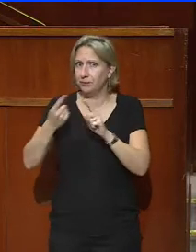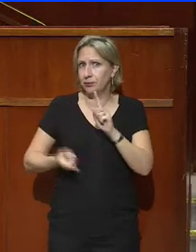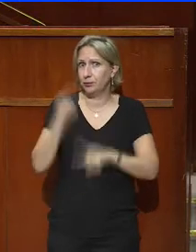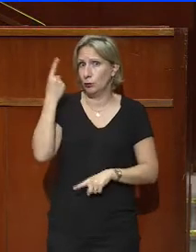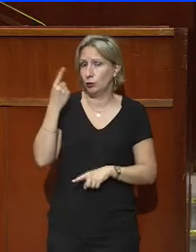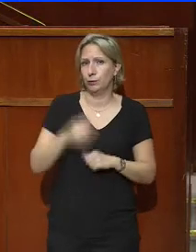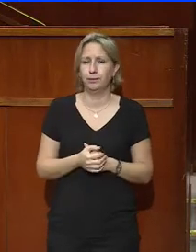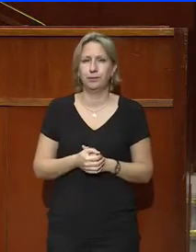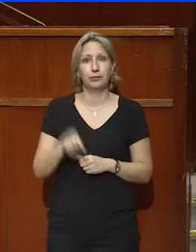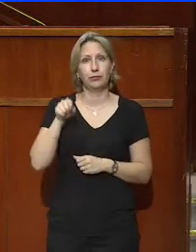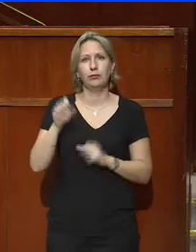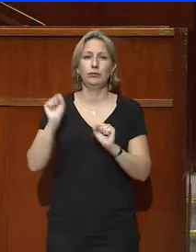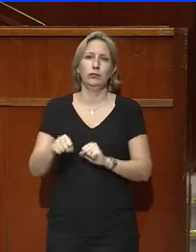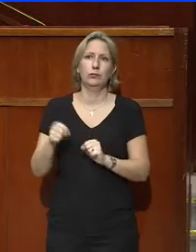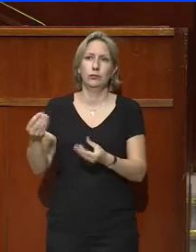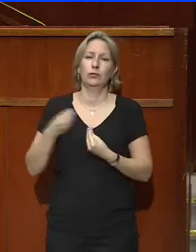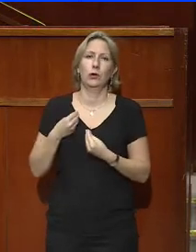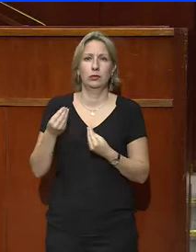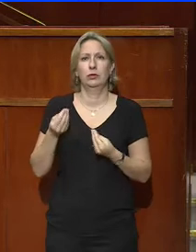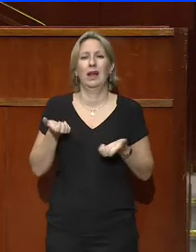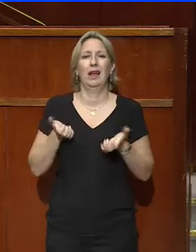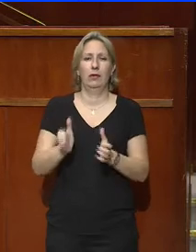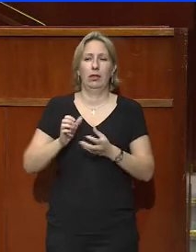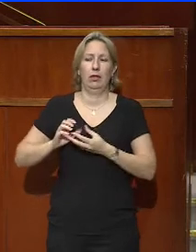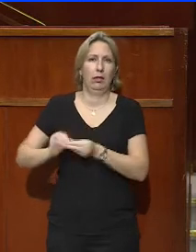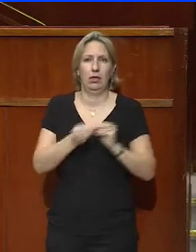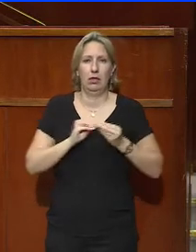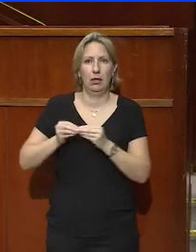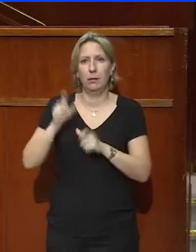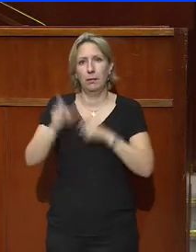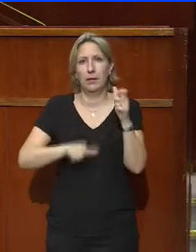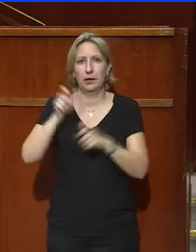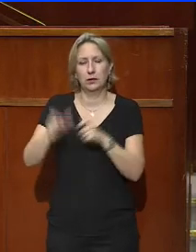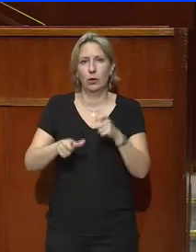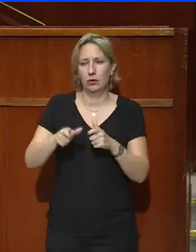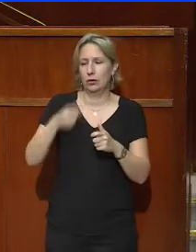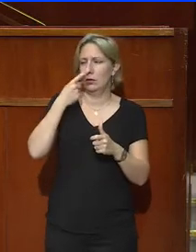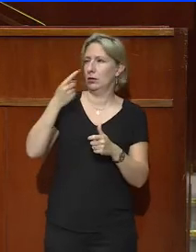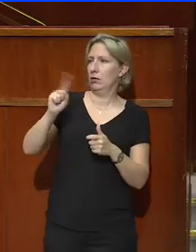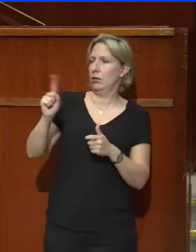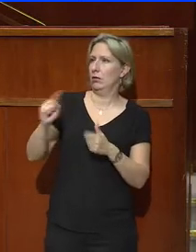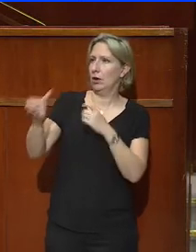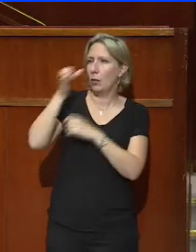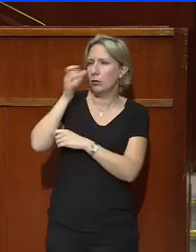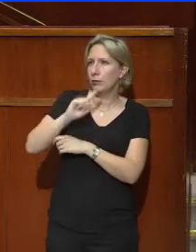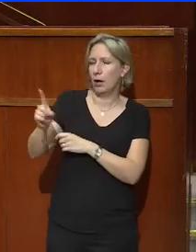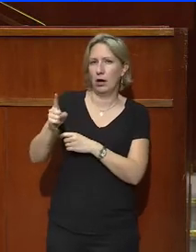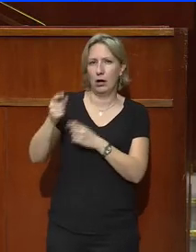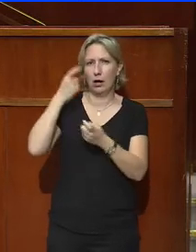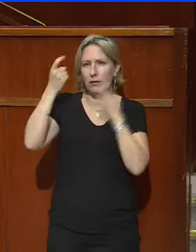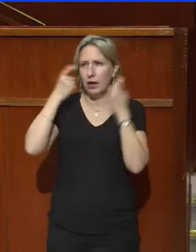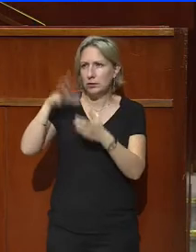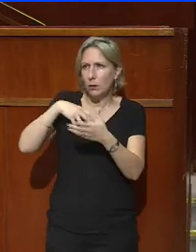ce qui pourrait nous éviter de retrouver dans la rue tous ceux qui auraient l'impression de ne pas avoir été associés à la réflexion